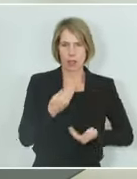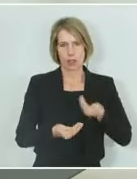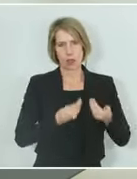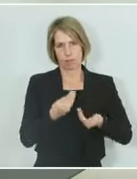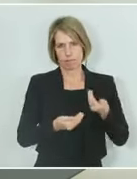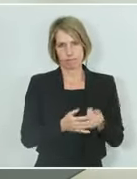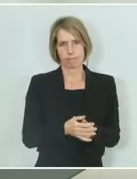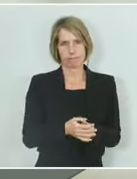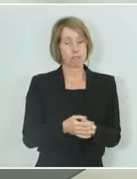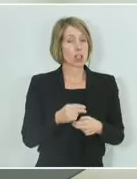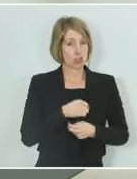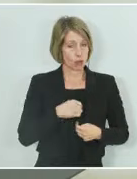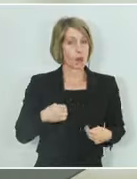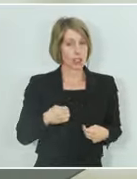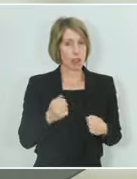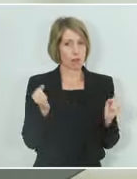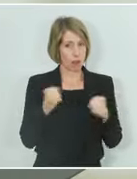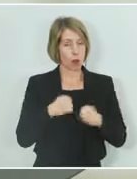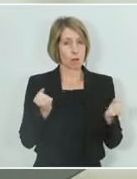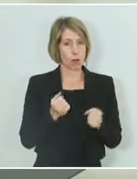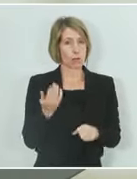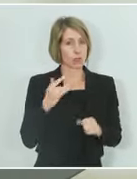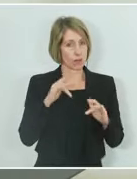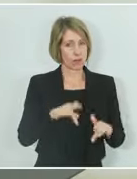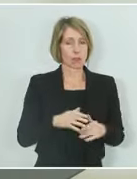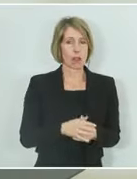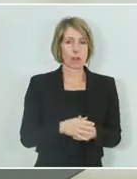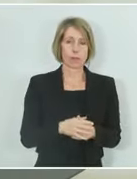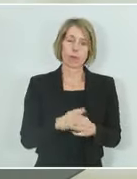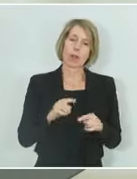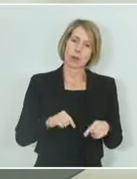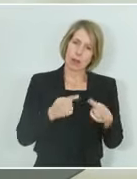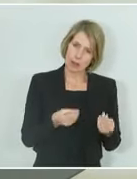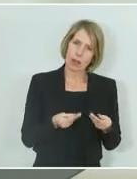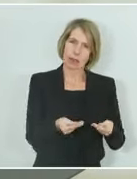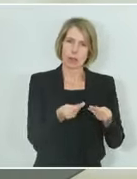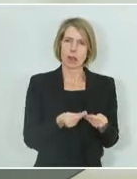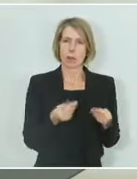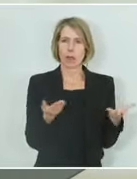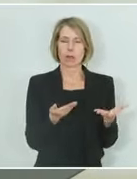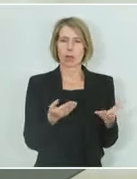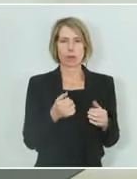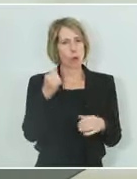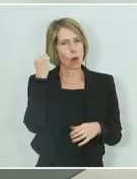schmerzhafter Kompromisse, die schließlich zur Unabhängigkeit Kosovo geführt haben.